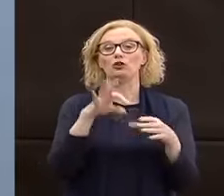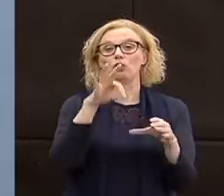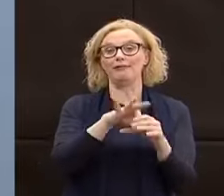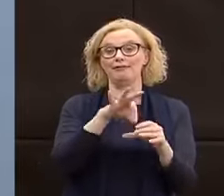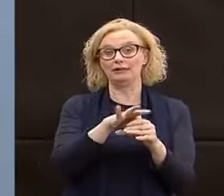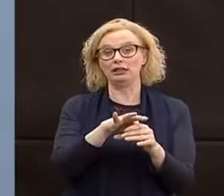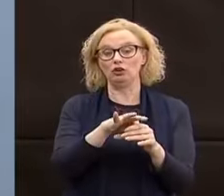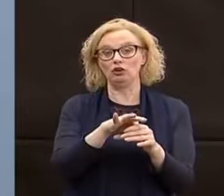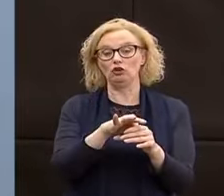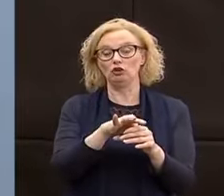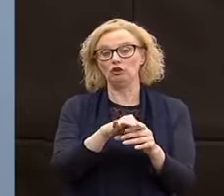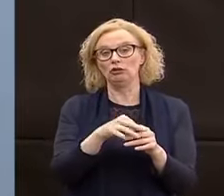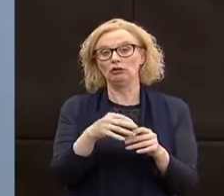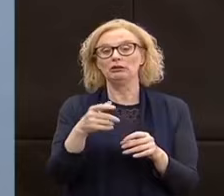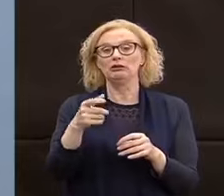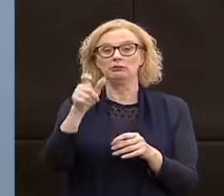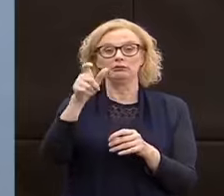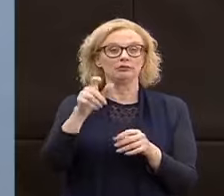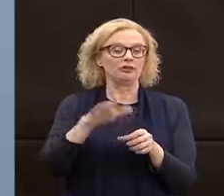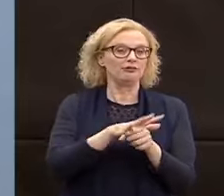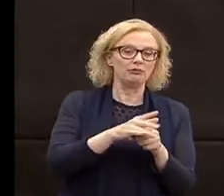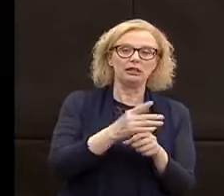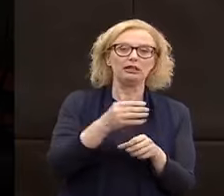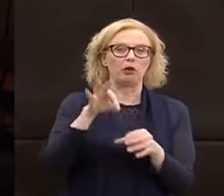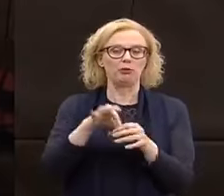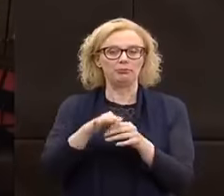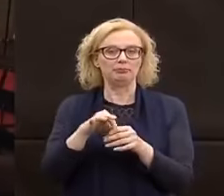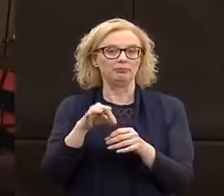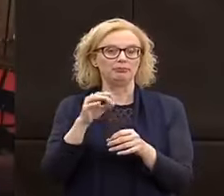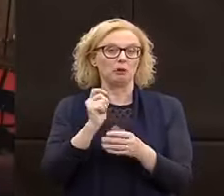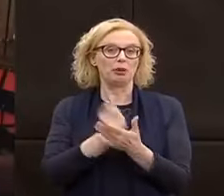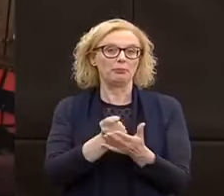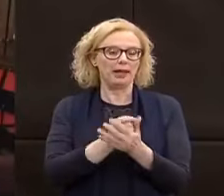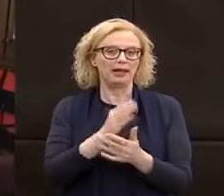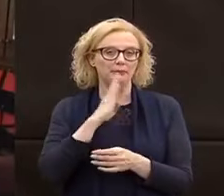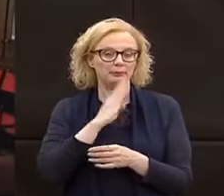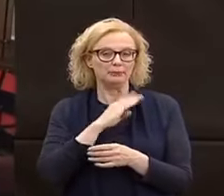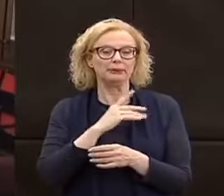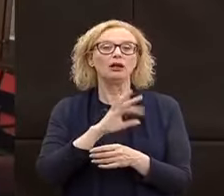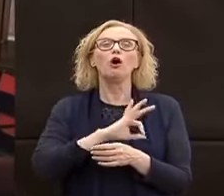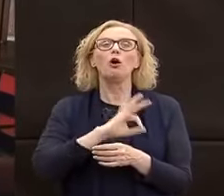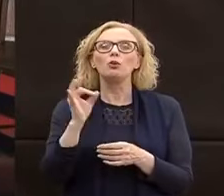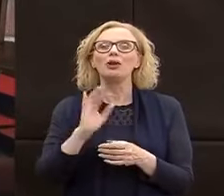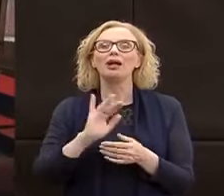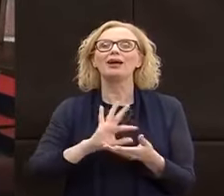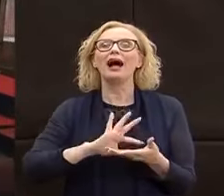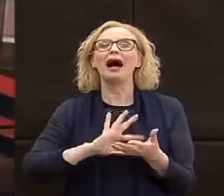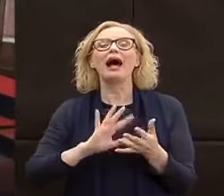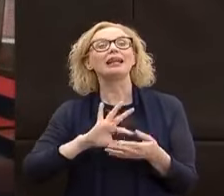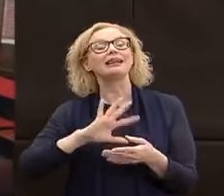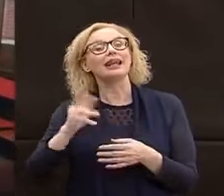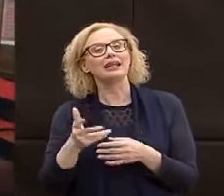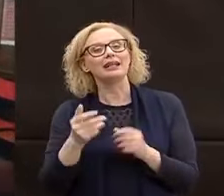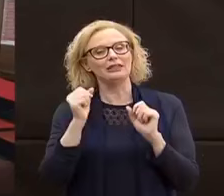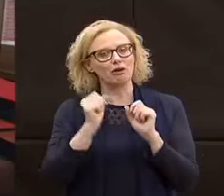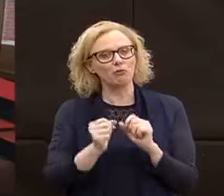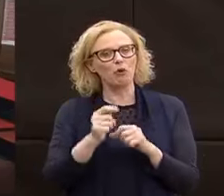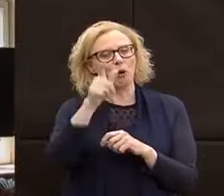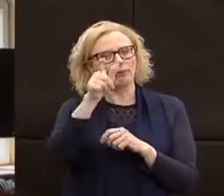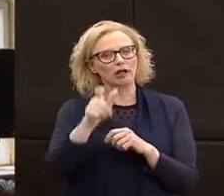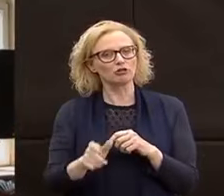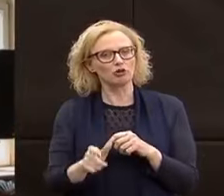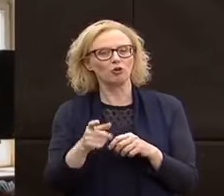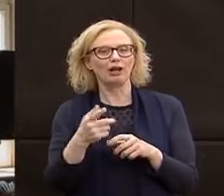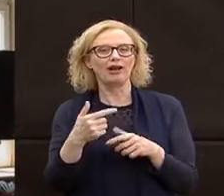ovviamente non è stato in grado di pagare l'affitto oppure in alternativa si parla di credito d'imposta per i proprietari dell'immobile che lo